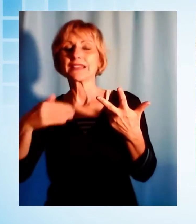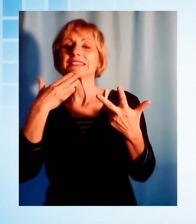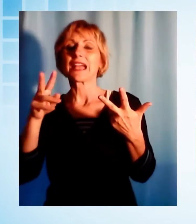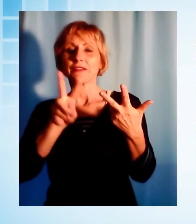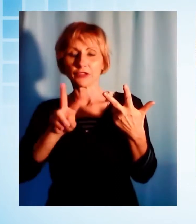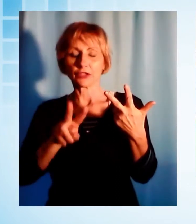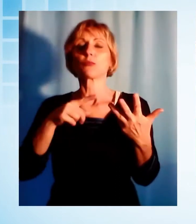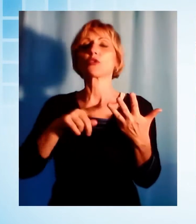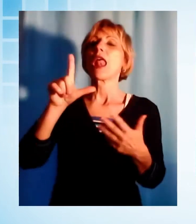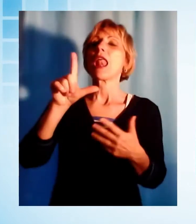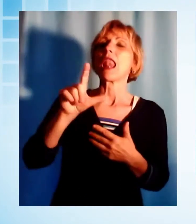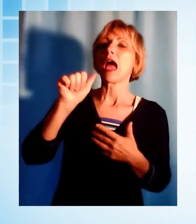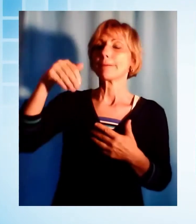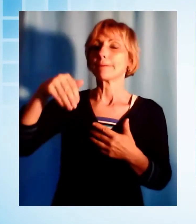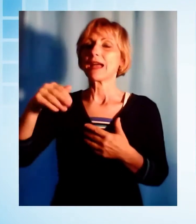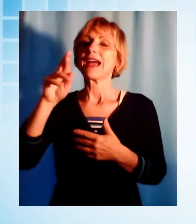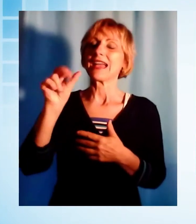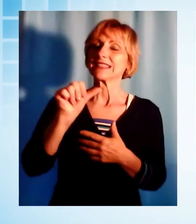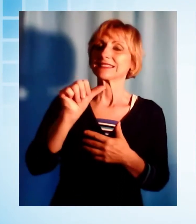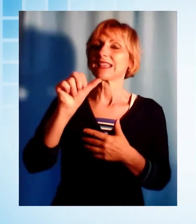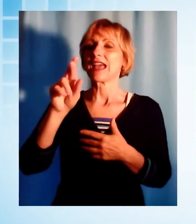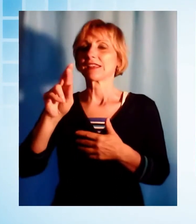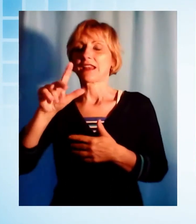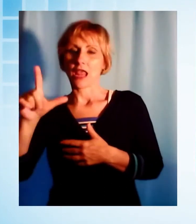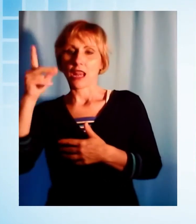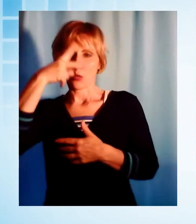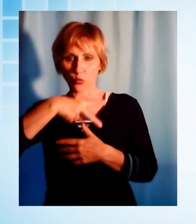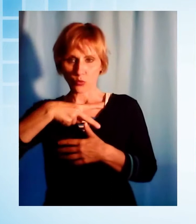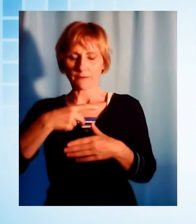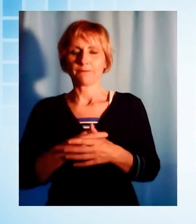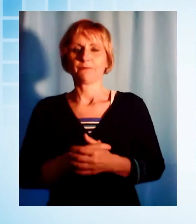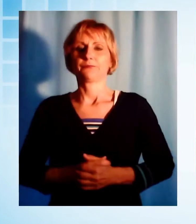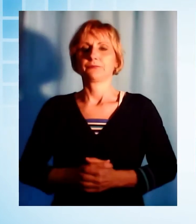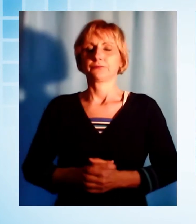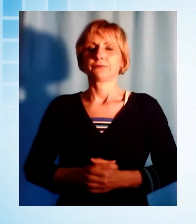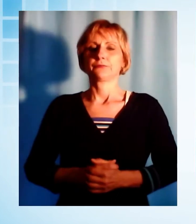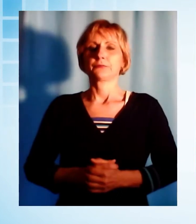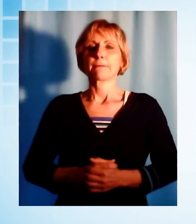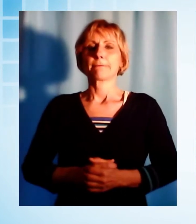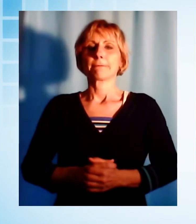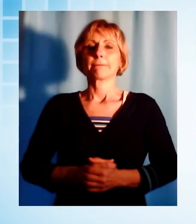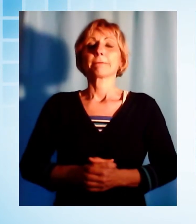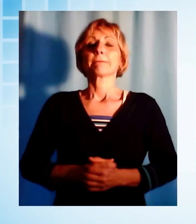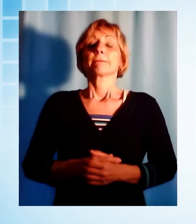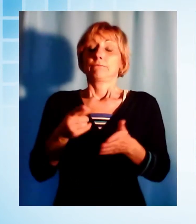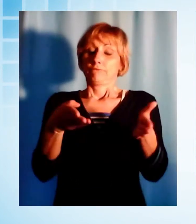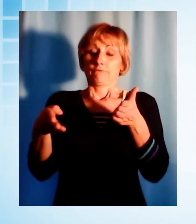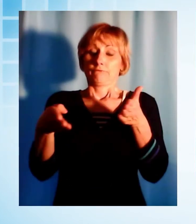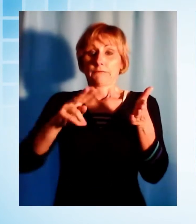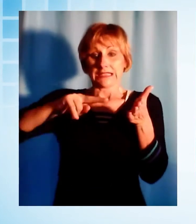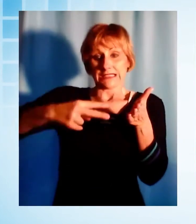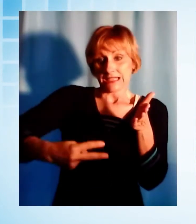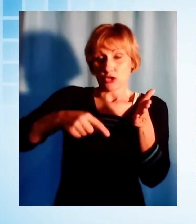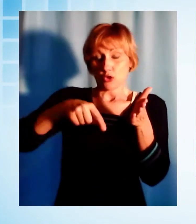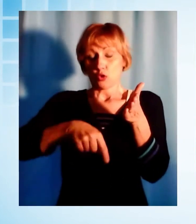SRL di Lucca. E sempre in vista della fase 2 è iniziata